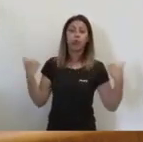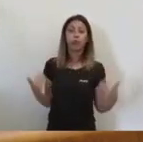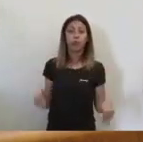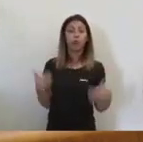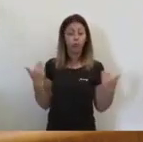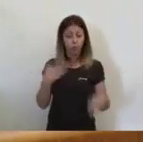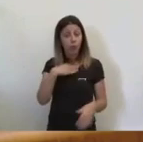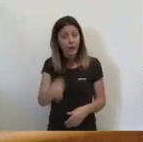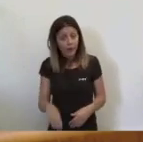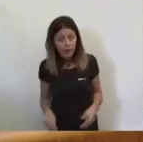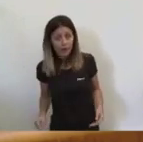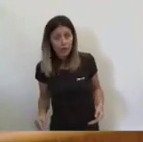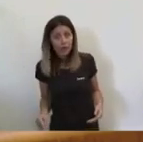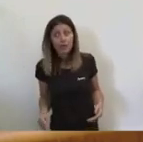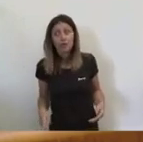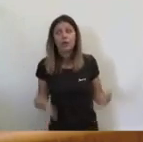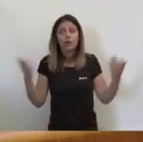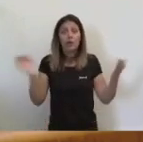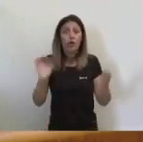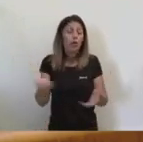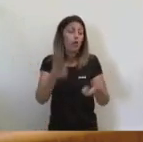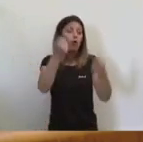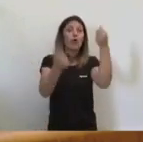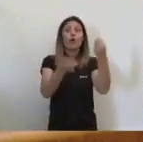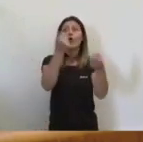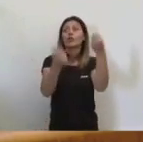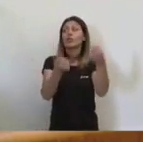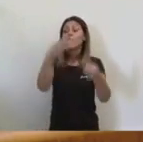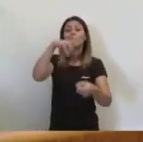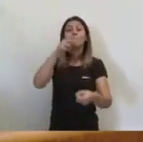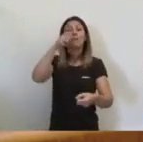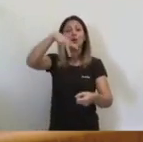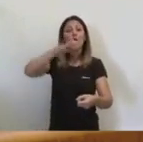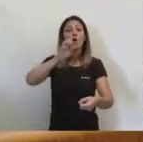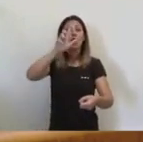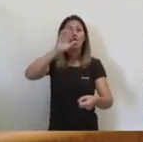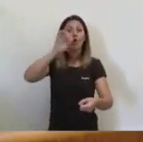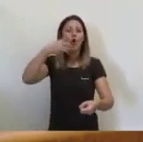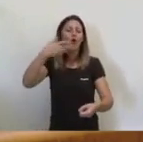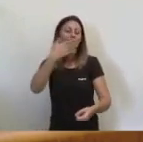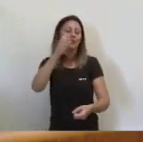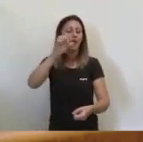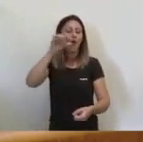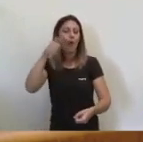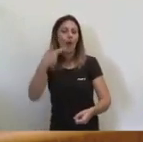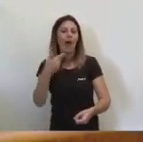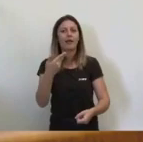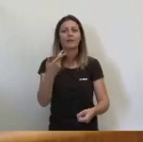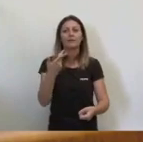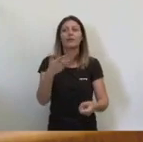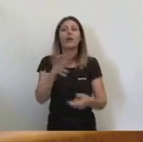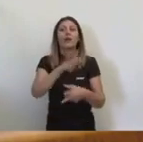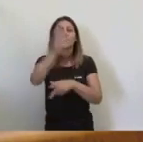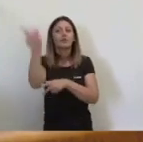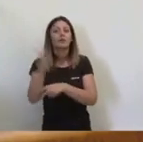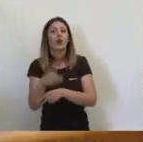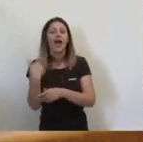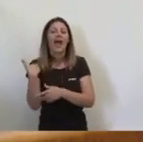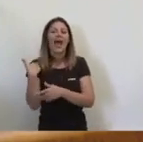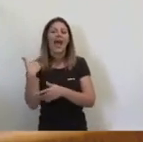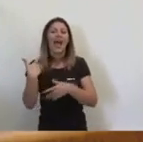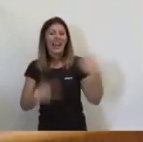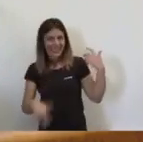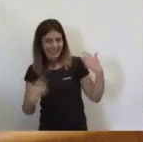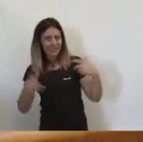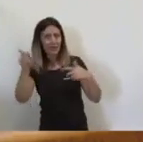Ja sé que segurament vostè, no sé, escoltarà en el cotxe Manol Escobar i a m'agradarà posar bé la xau. No ho sé, no ho sé. Però jo crec que això a la gent li importa